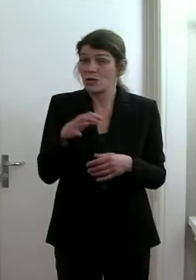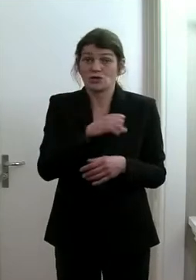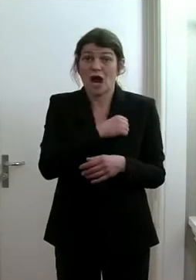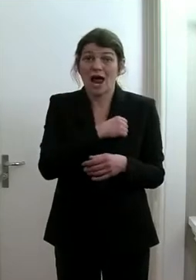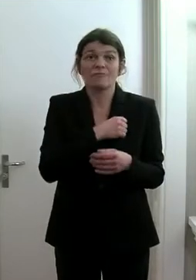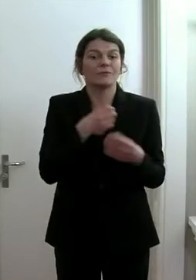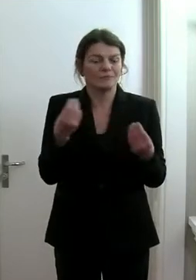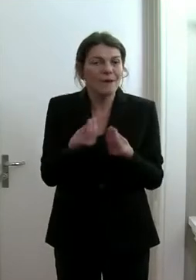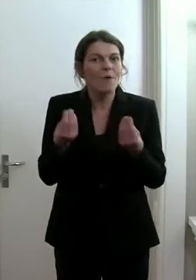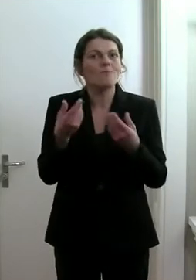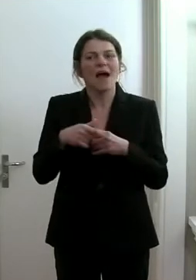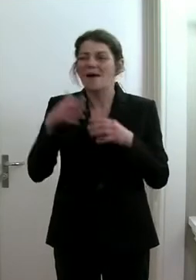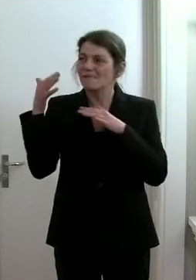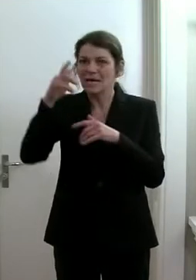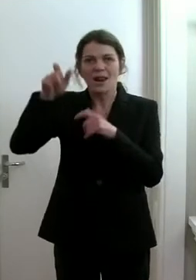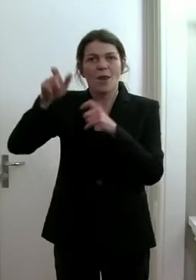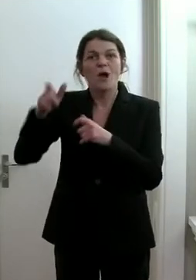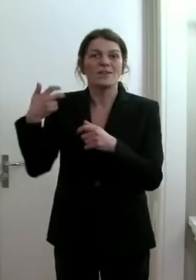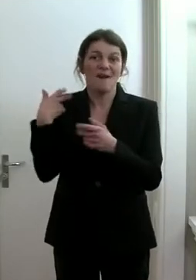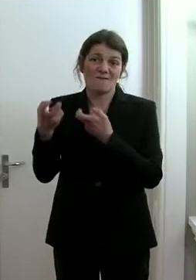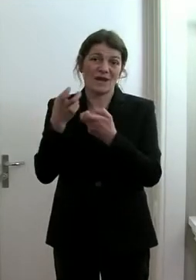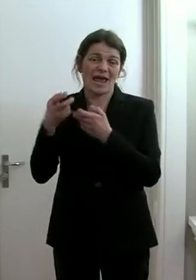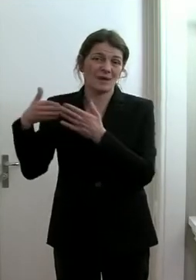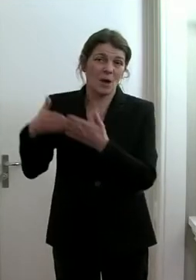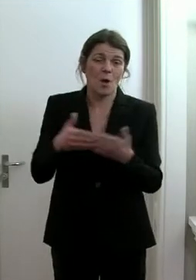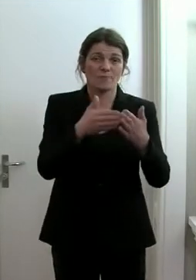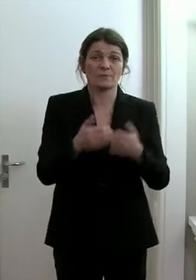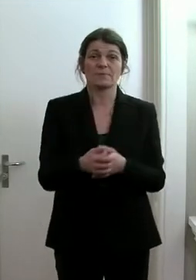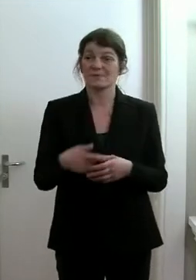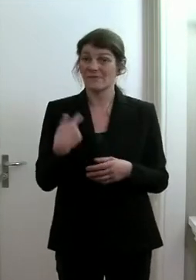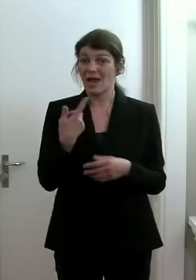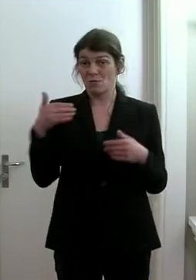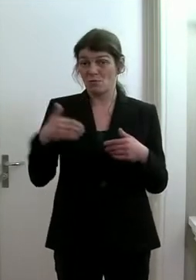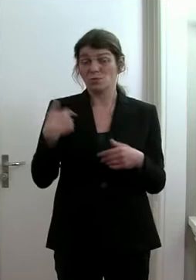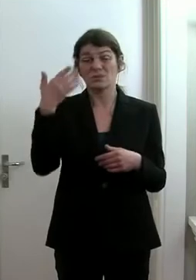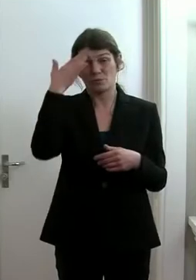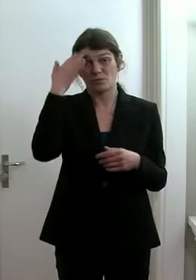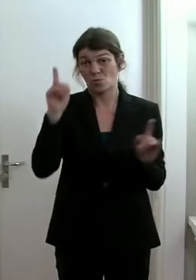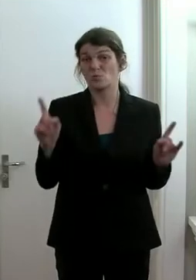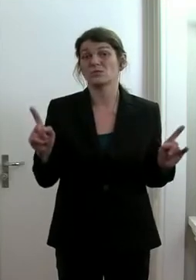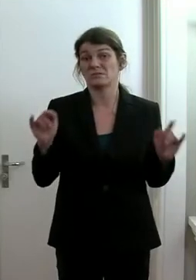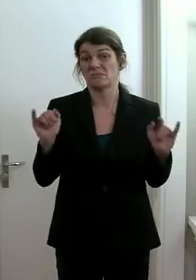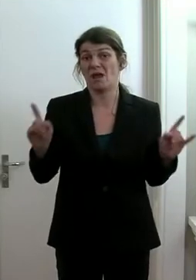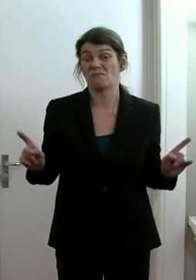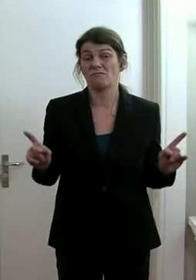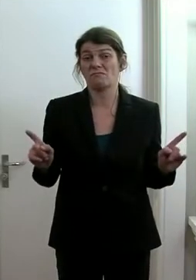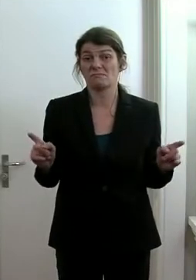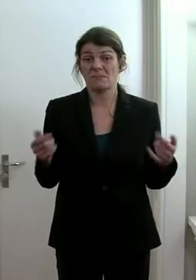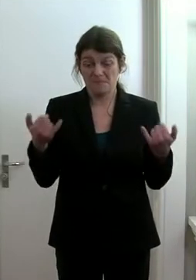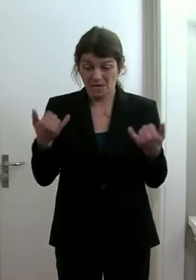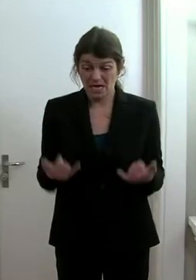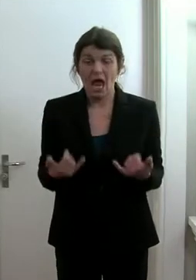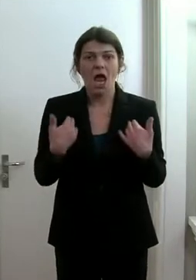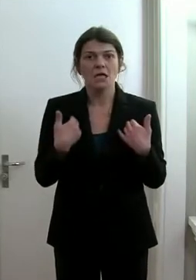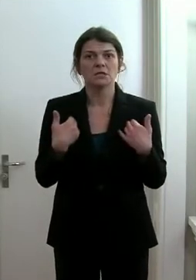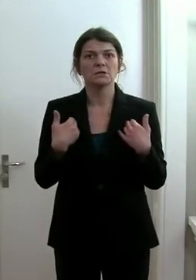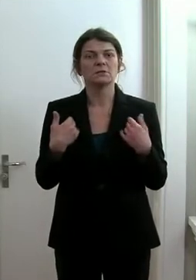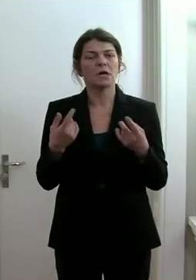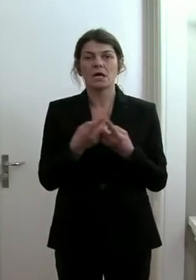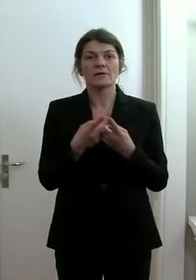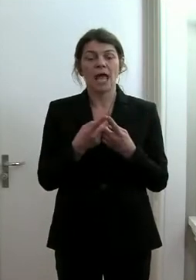Vielzahl von Freiwilligen bewältigt werden. Wir müssen uns aber bewusst sein, dass wir uns jetzt in einer